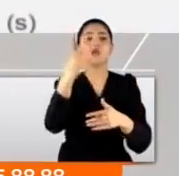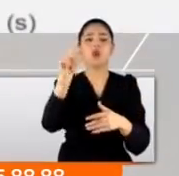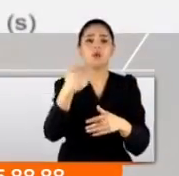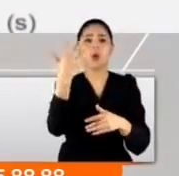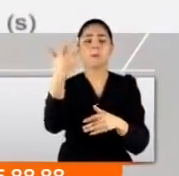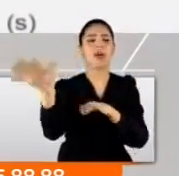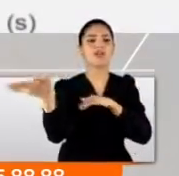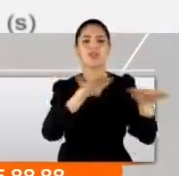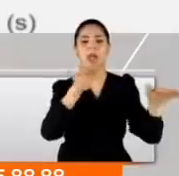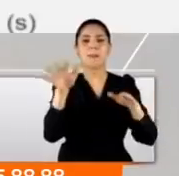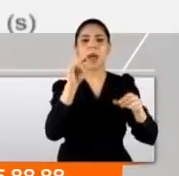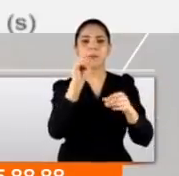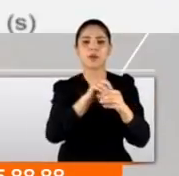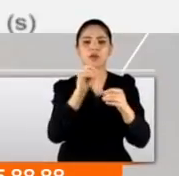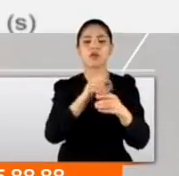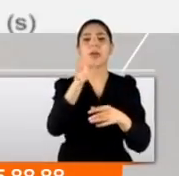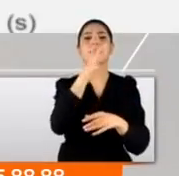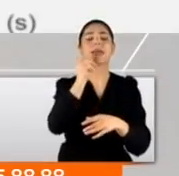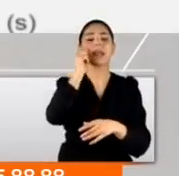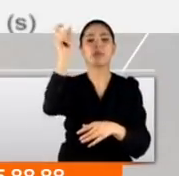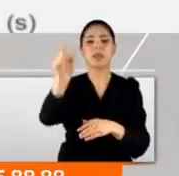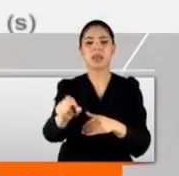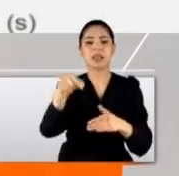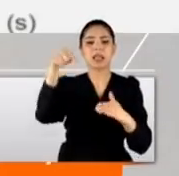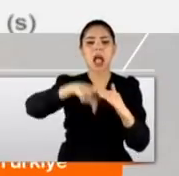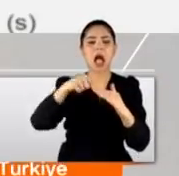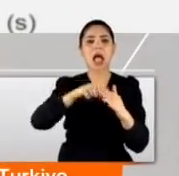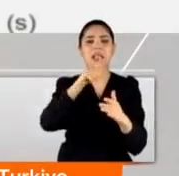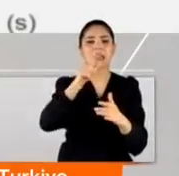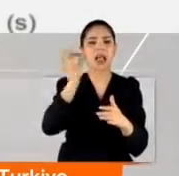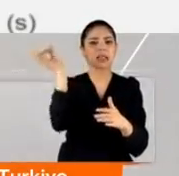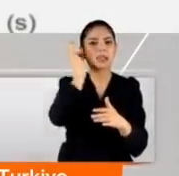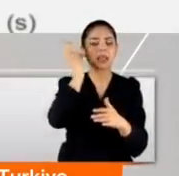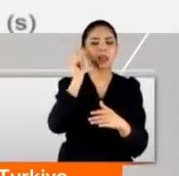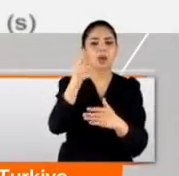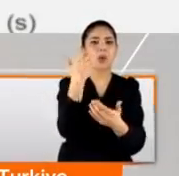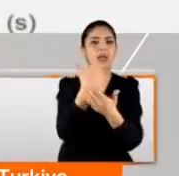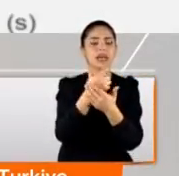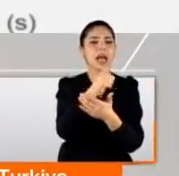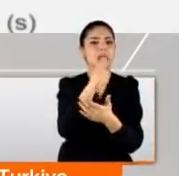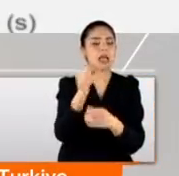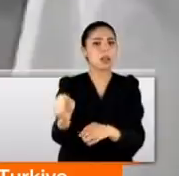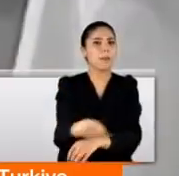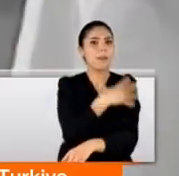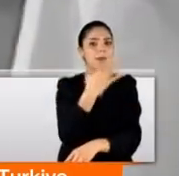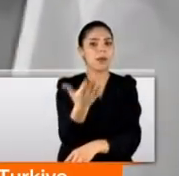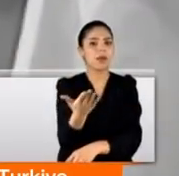,5 büyüklüğündeki deprem bir bilim adamının yer altını dinlediği anlarda yaşandı. Kaydedilen ses ürperticiydi.